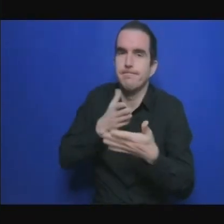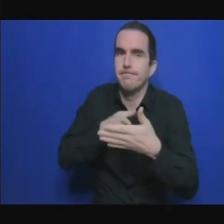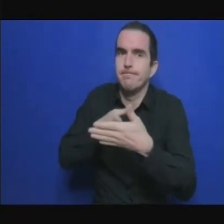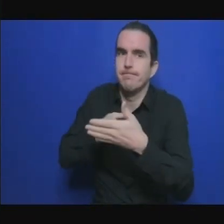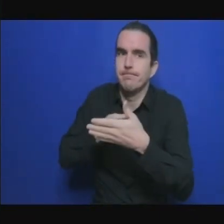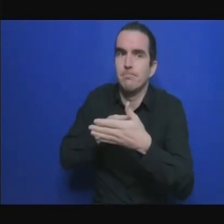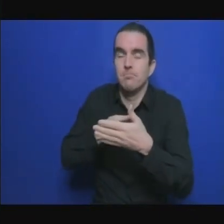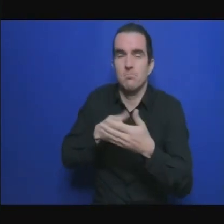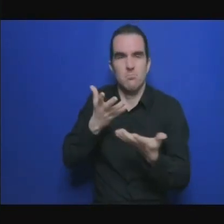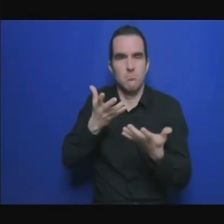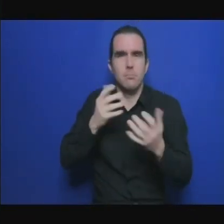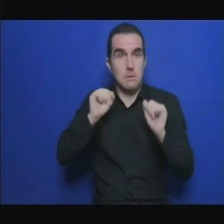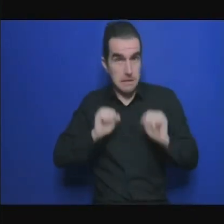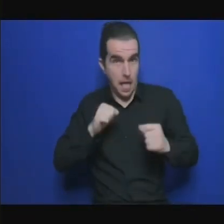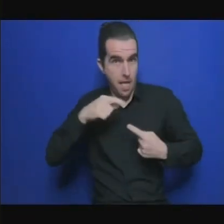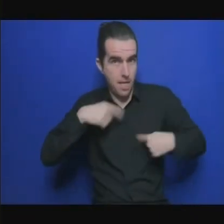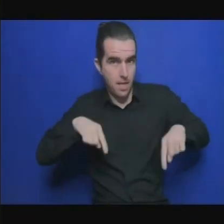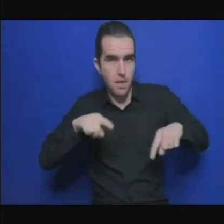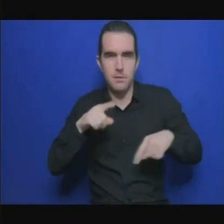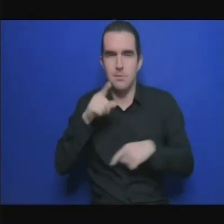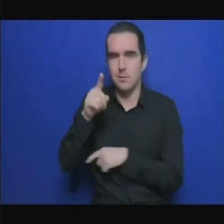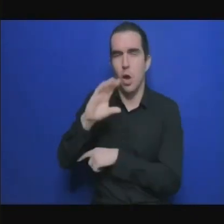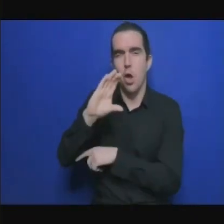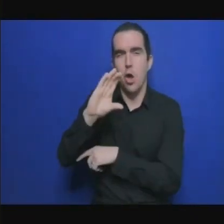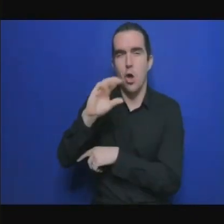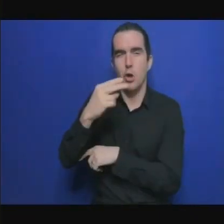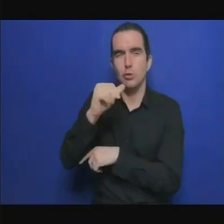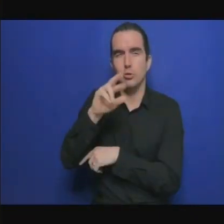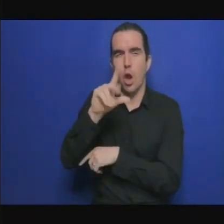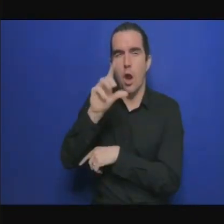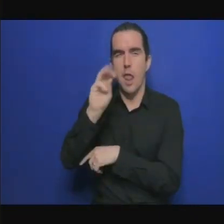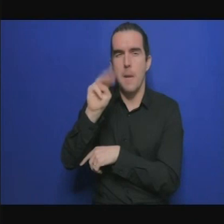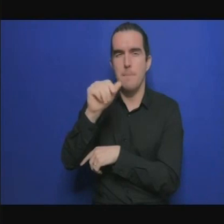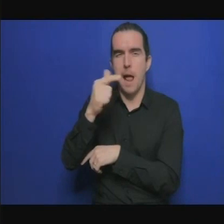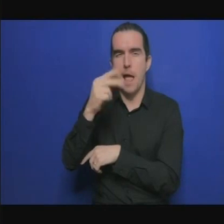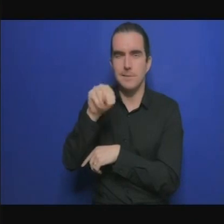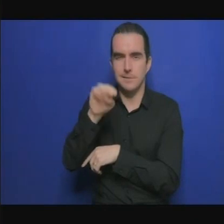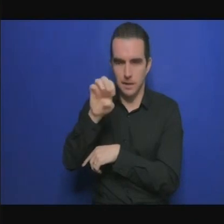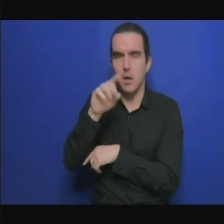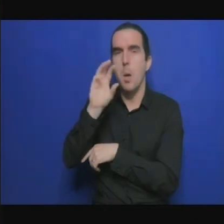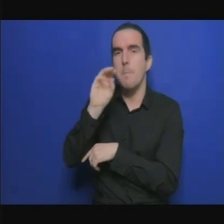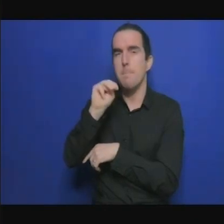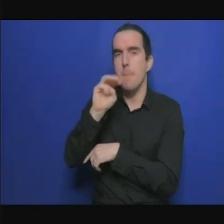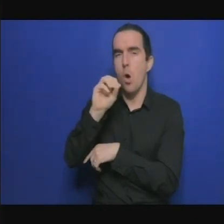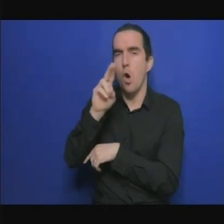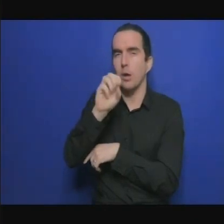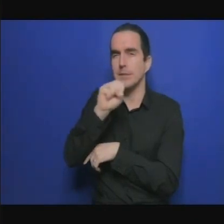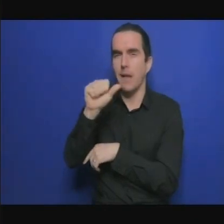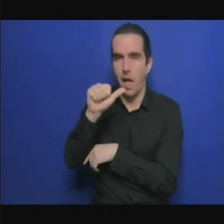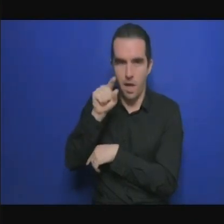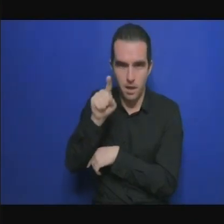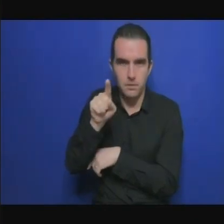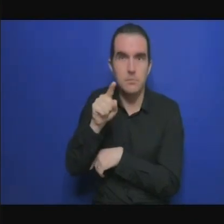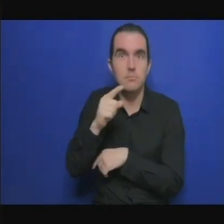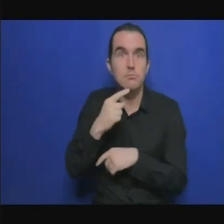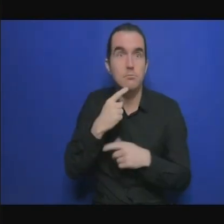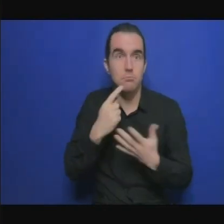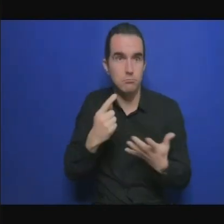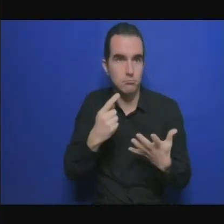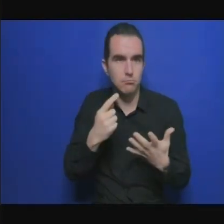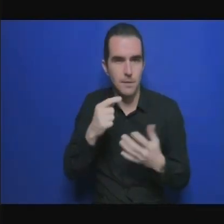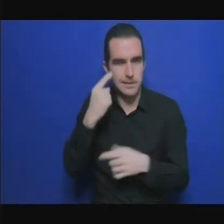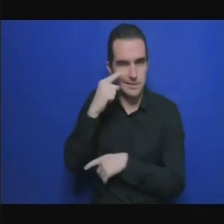Anita reçoit de tels fonds allez-y alors avant de parler des capacités d